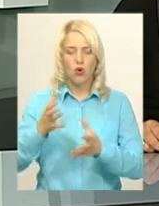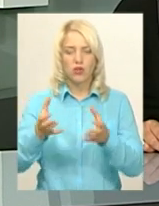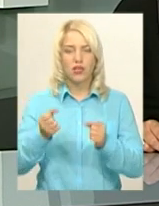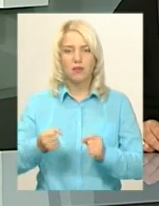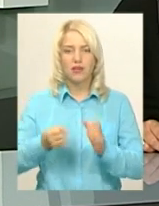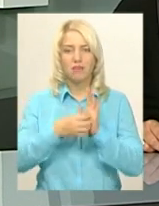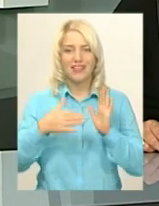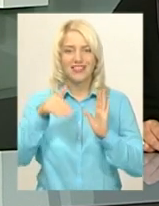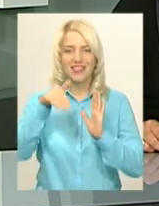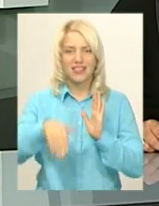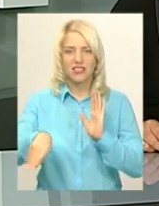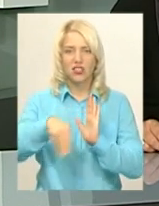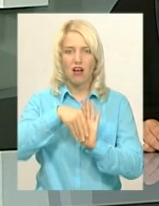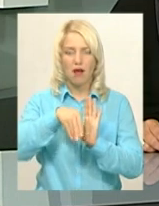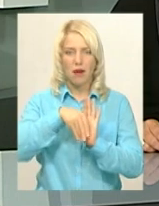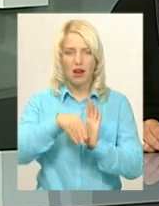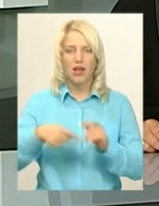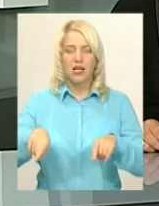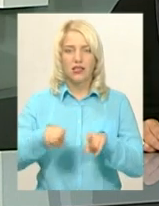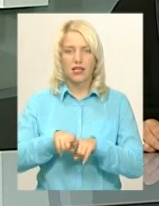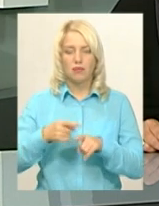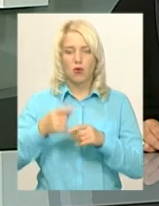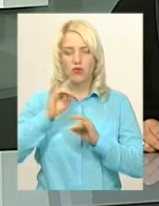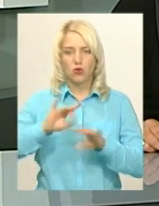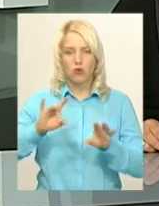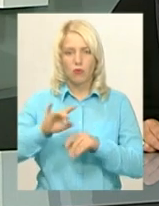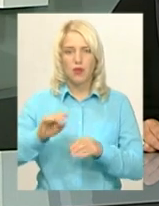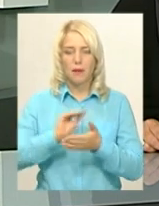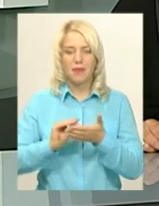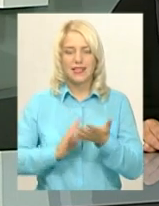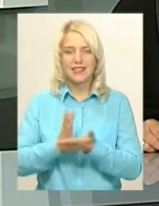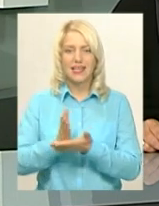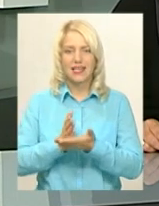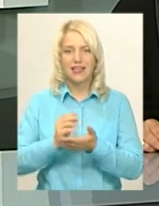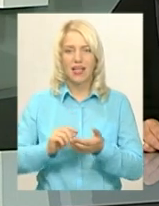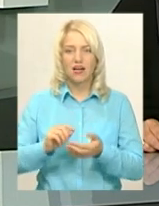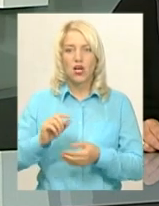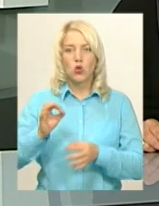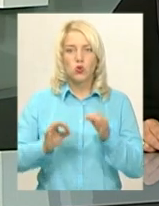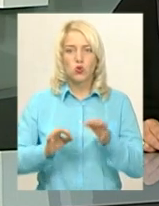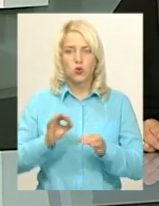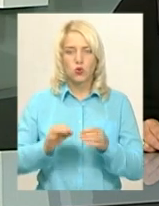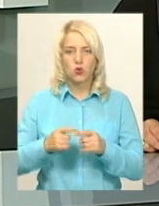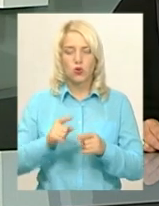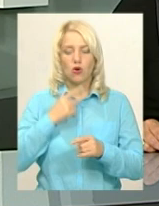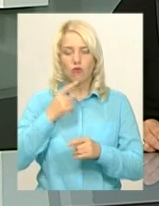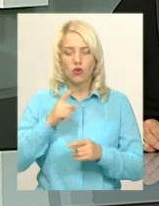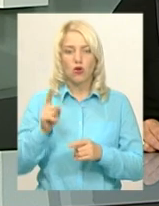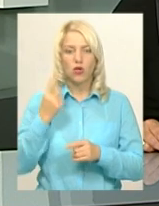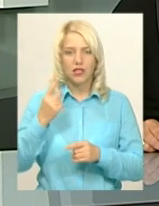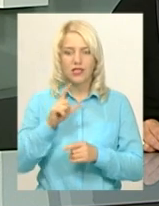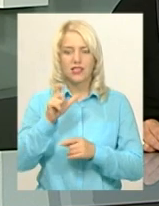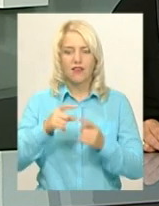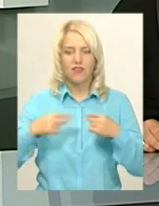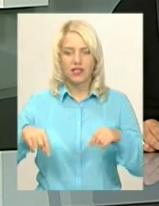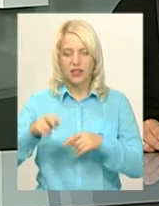15 тисяч гривень хабара. Про це повідомила прессекретар суду Алла Плінська. Нагадаю, працівника одного з відділів Державної виконавчої